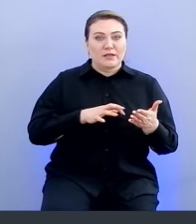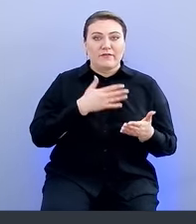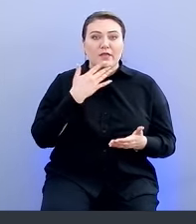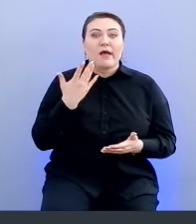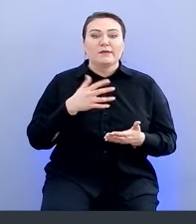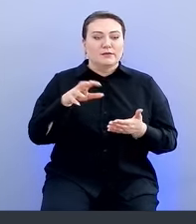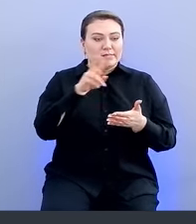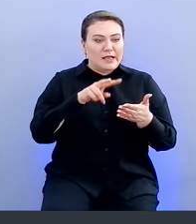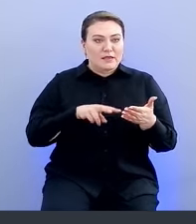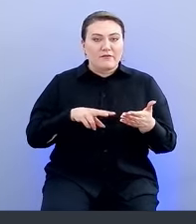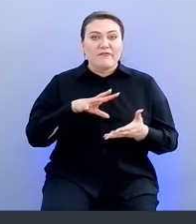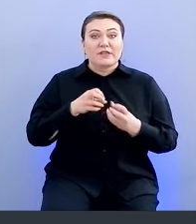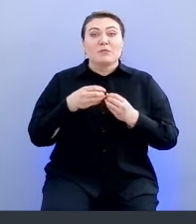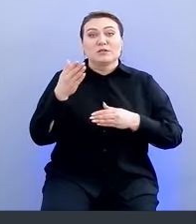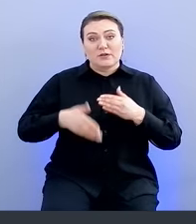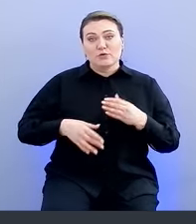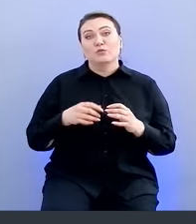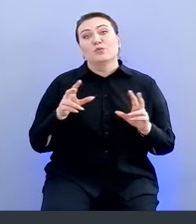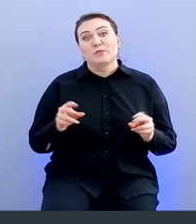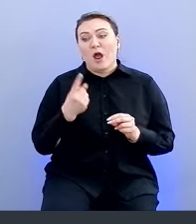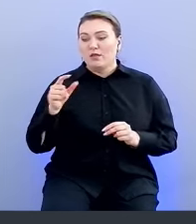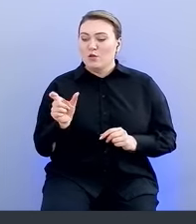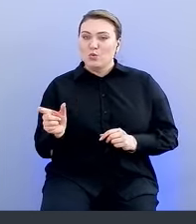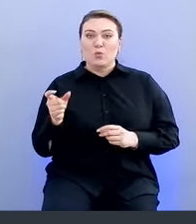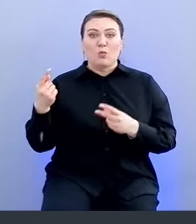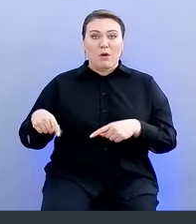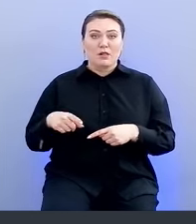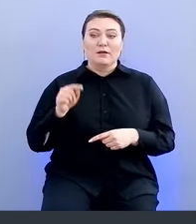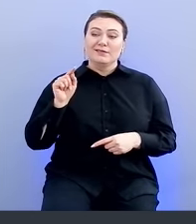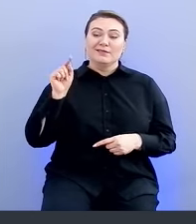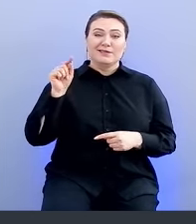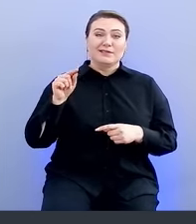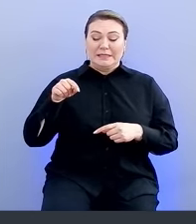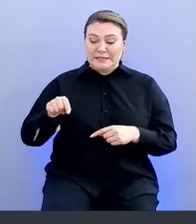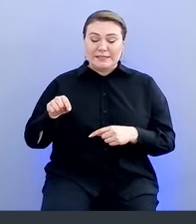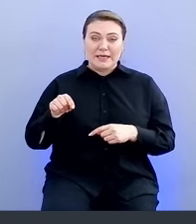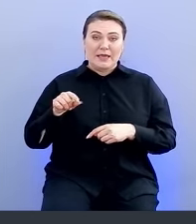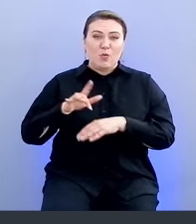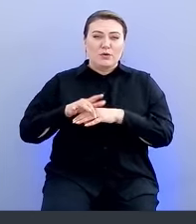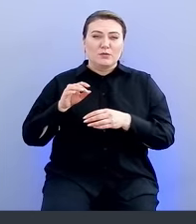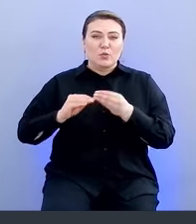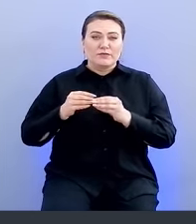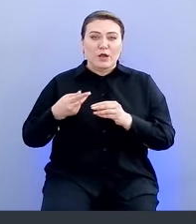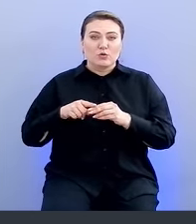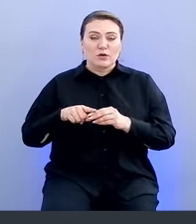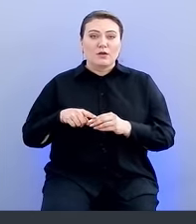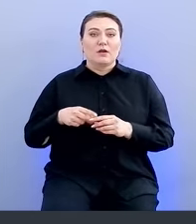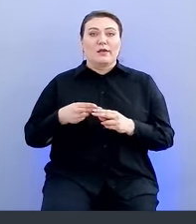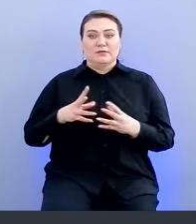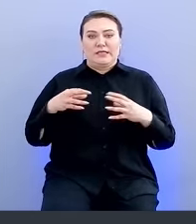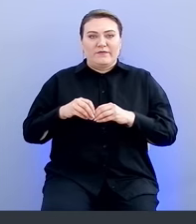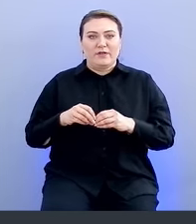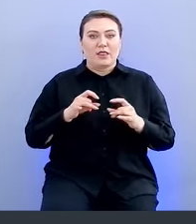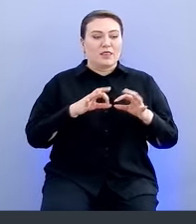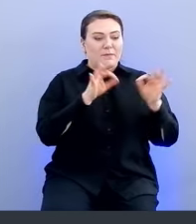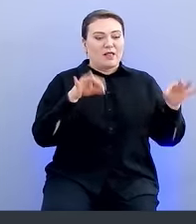если сканирование в целом завершено успешно, а один тул упал, то те уязвимости, которые он сгенерировал, они на платформе закроются автоматом,